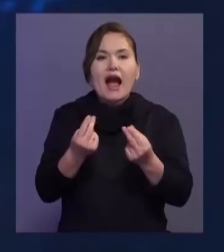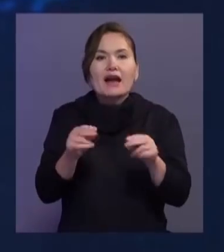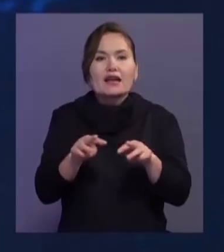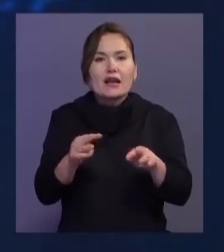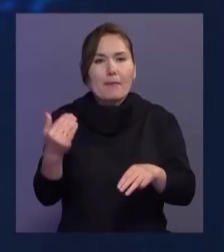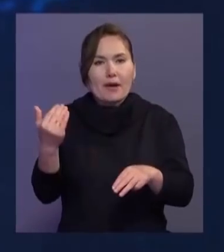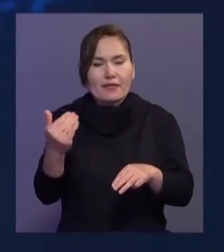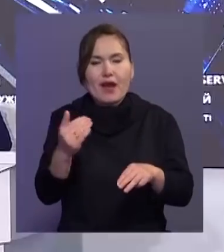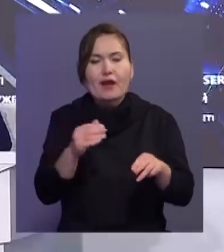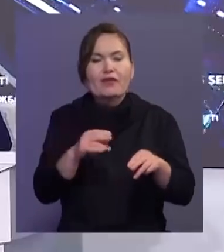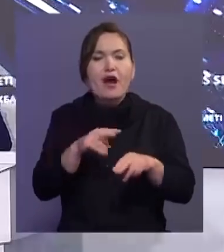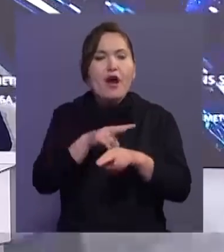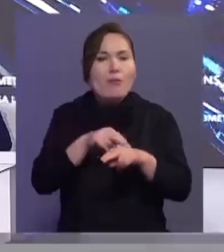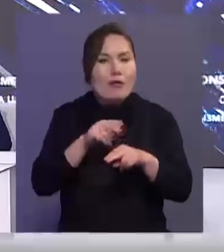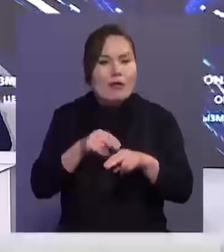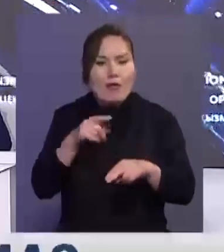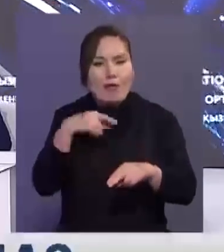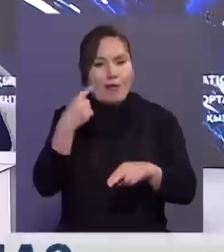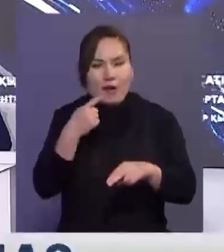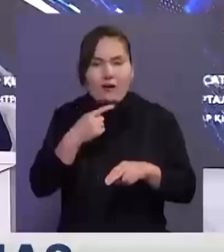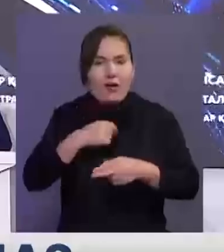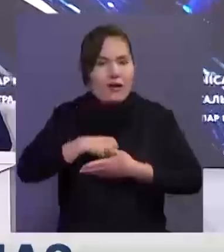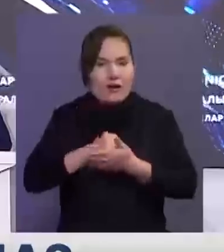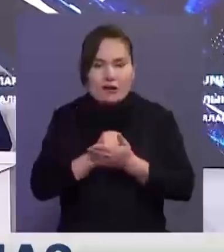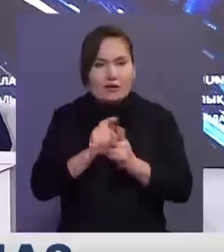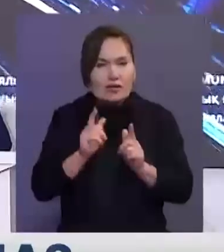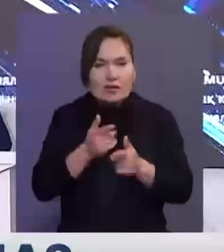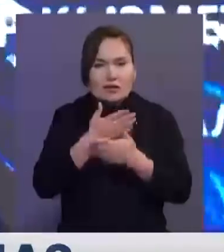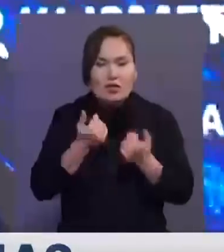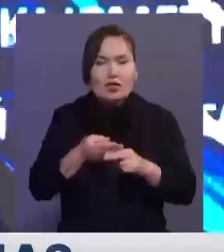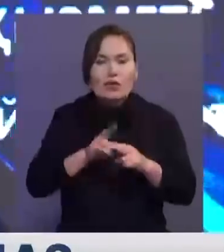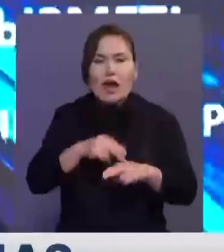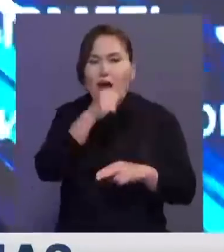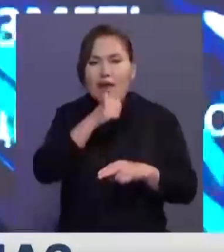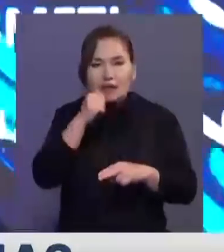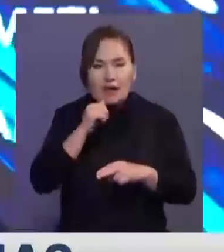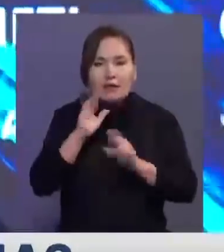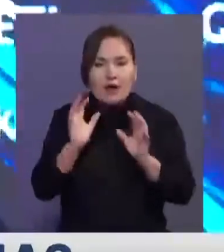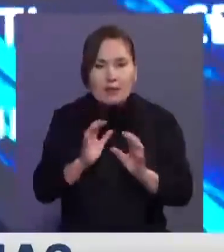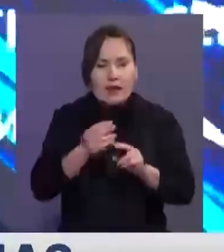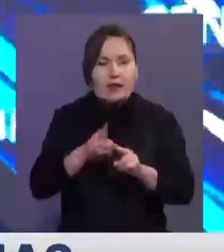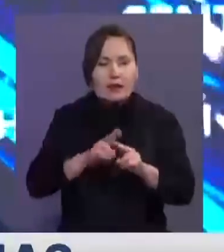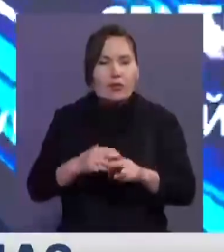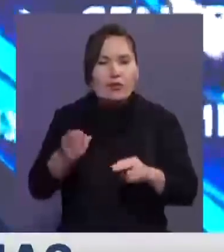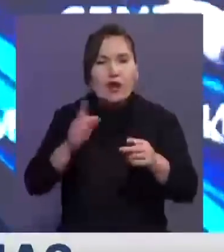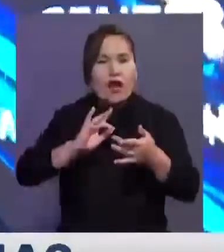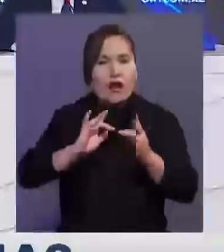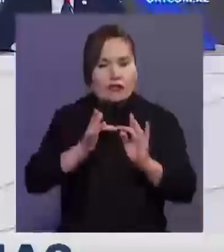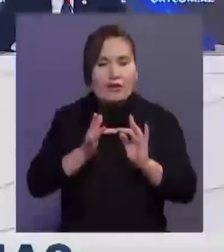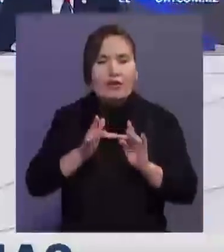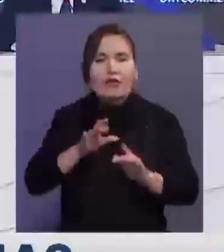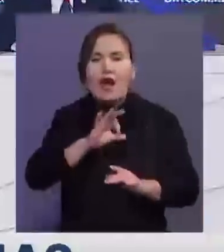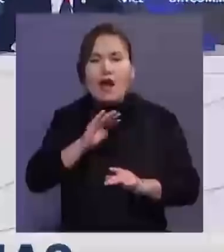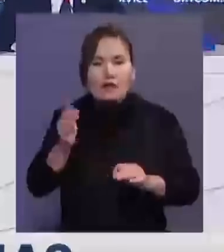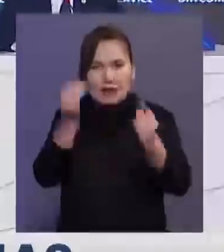қаржылық бақылау комитеті бұл ақпарат тәзірге растаған жоқ, ондағылар тергеу құпиялығын сақтау мақсатында арнамыздың ұсырауына ресми түсініптеме беруден